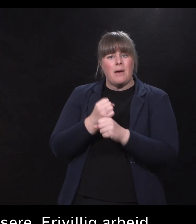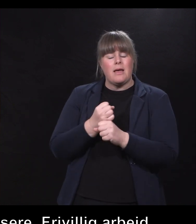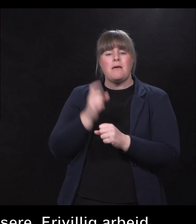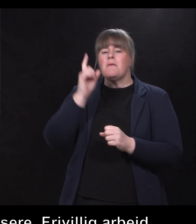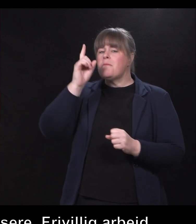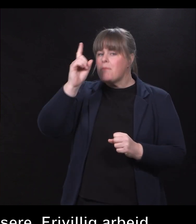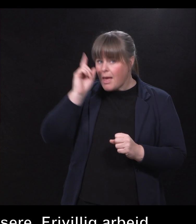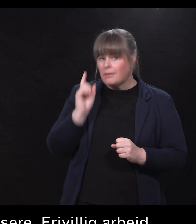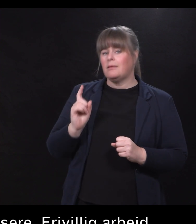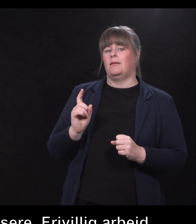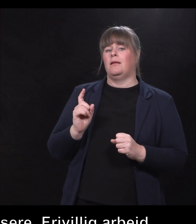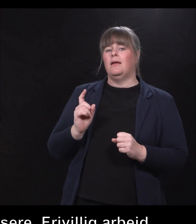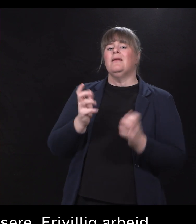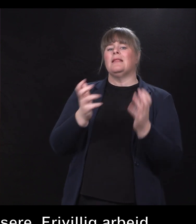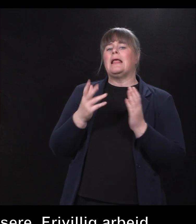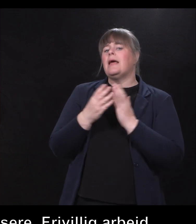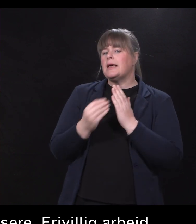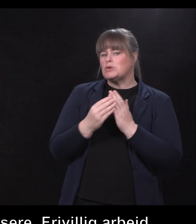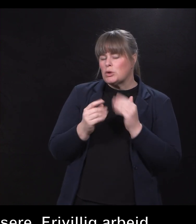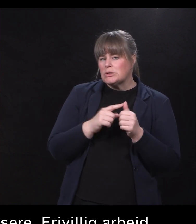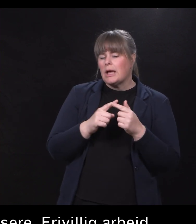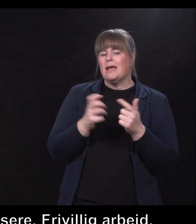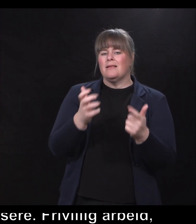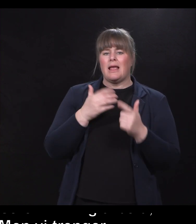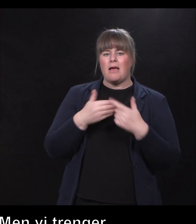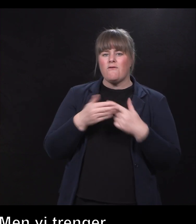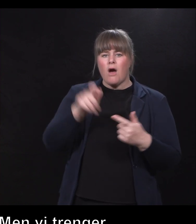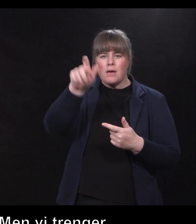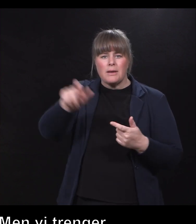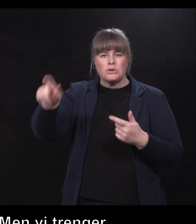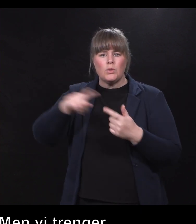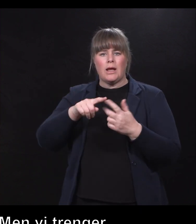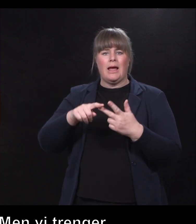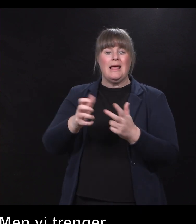trenger ressurser. vi trenger fagpersoner, vi trenger eplepresse,